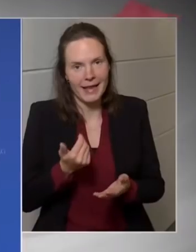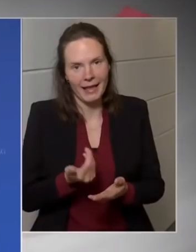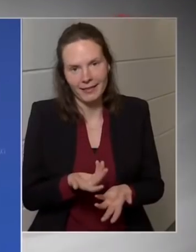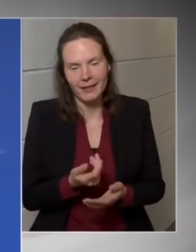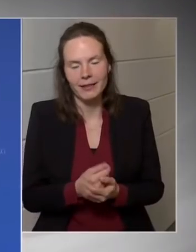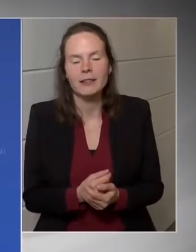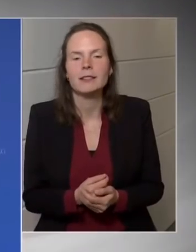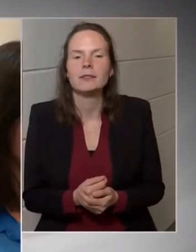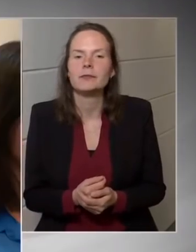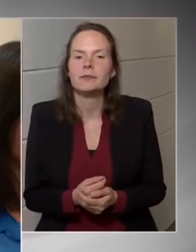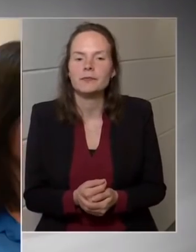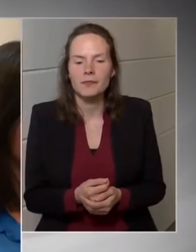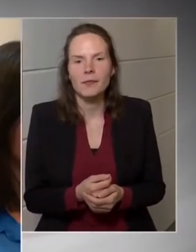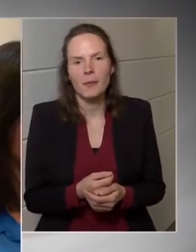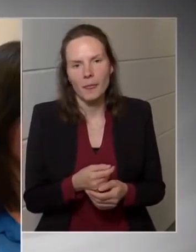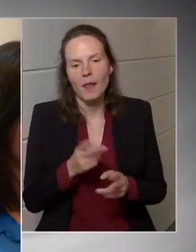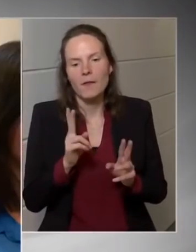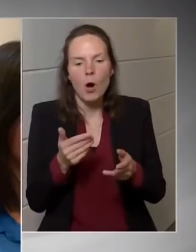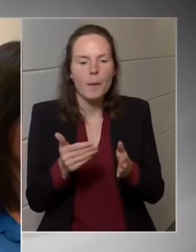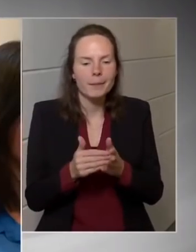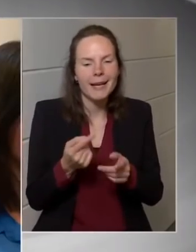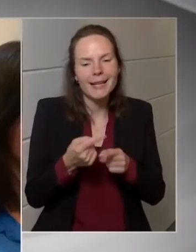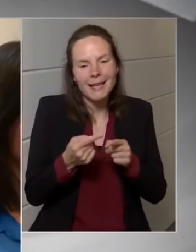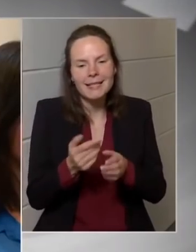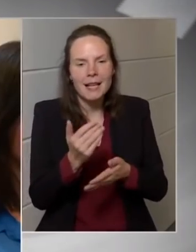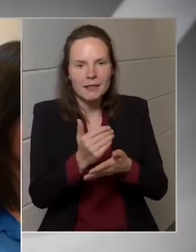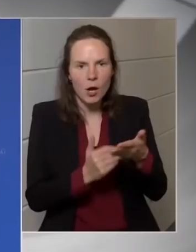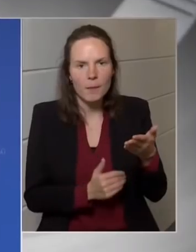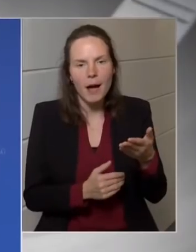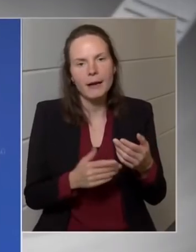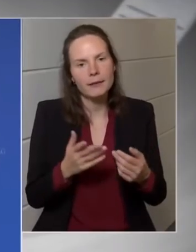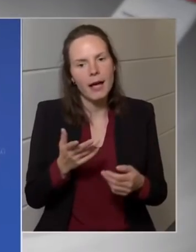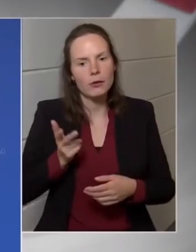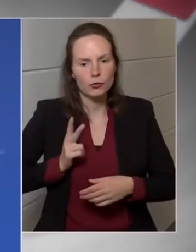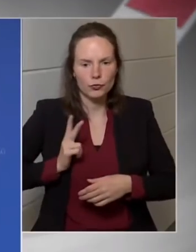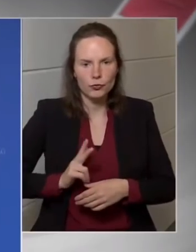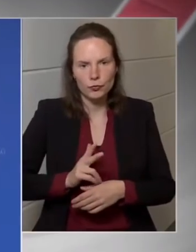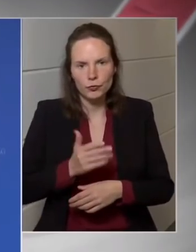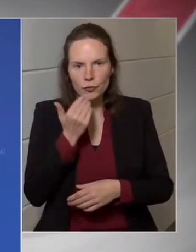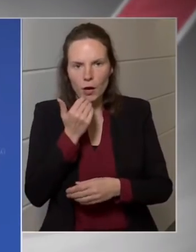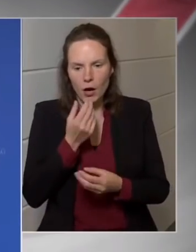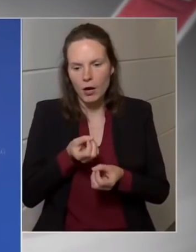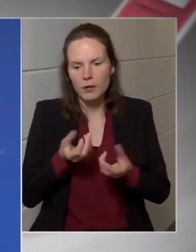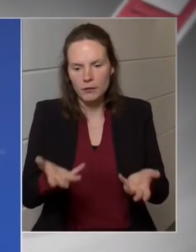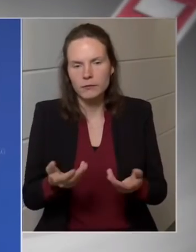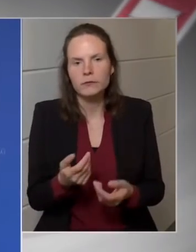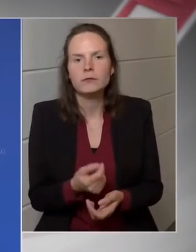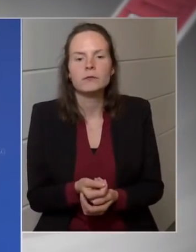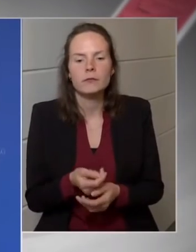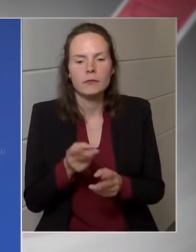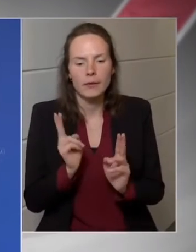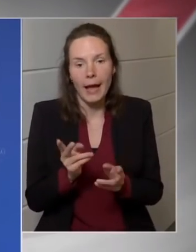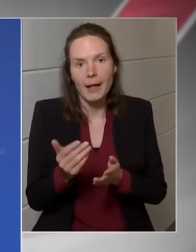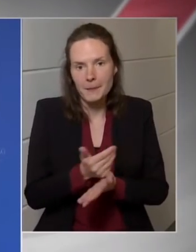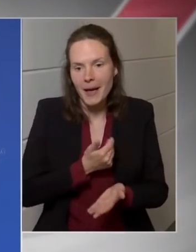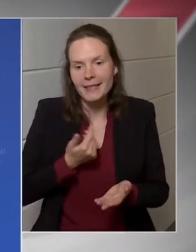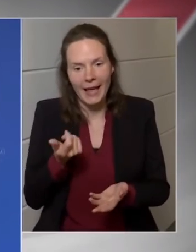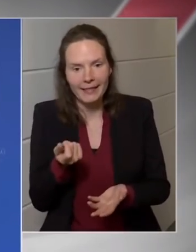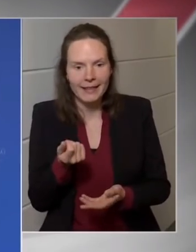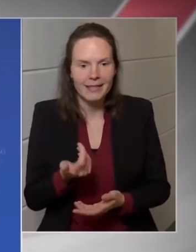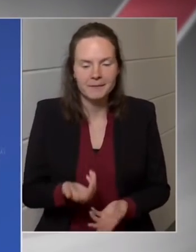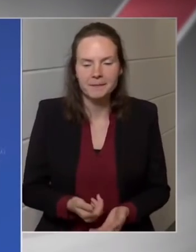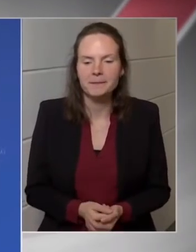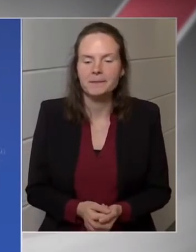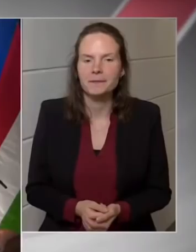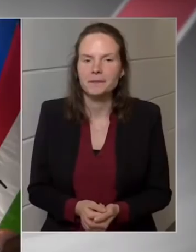be kell szedni. Vannak még részletszabályok, de ez minél hamarabb meg fog jelenni. Ezt be kell szedni. Igen.